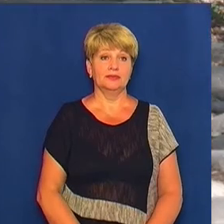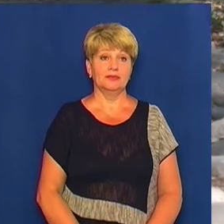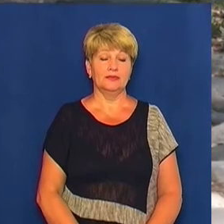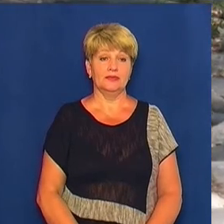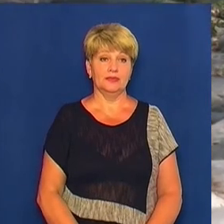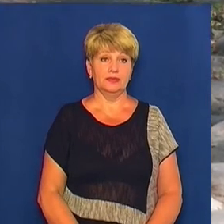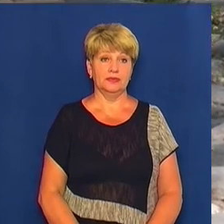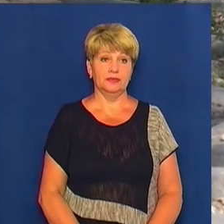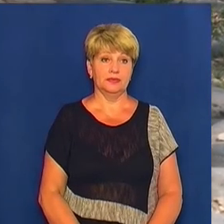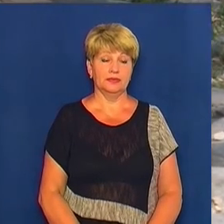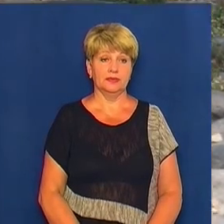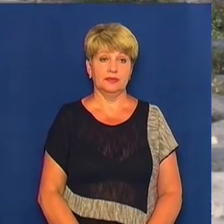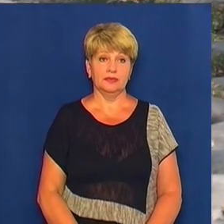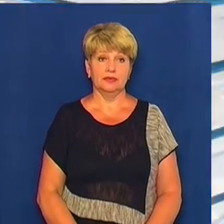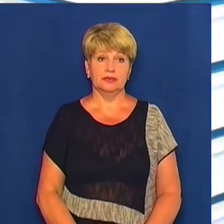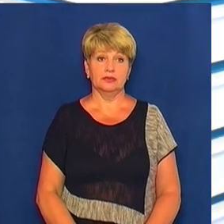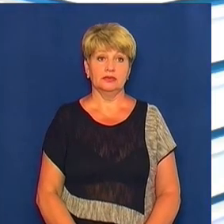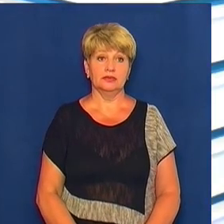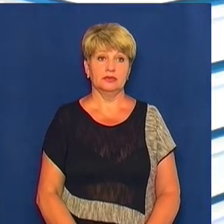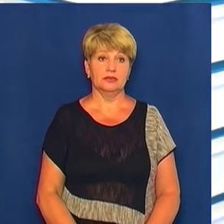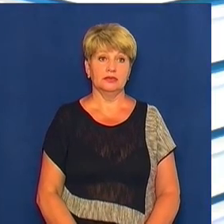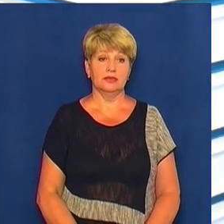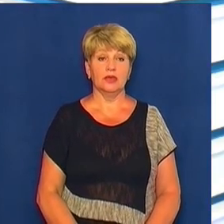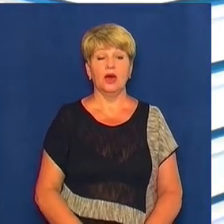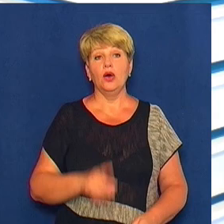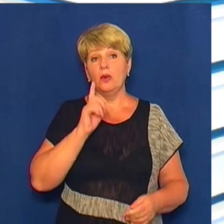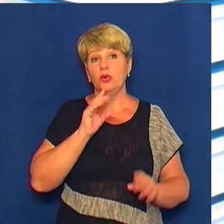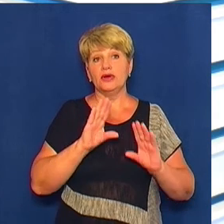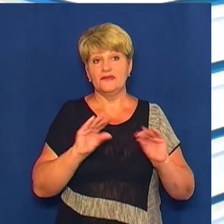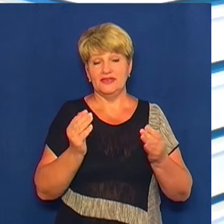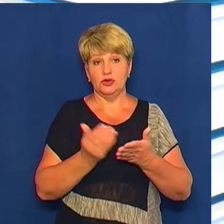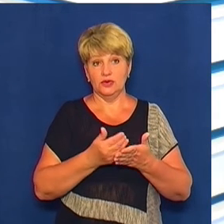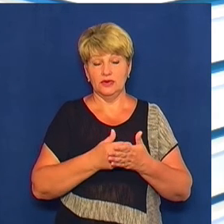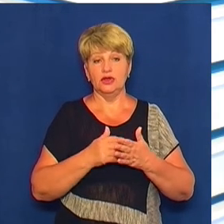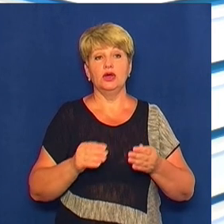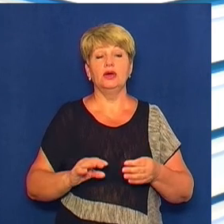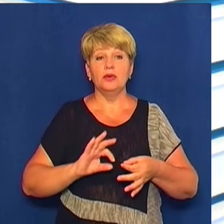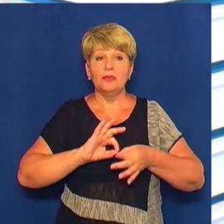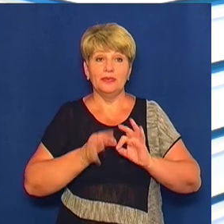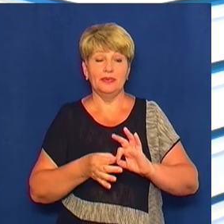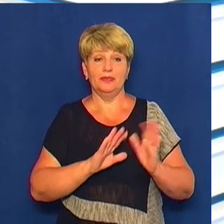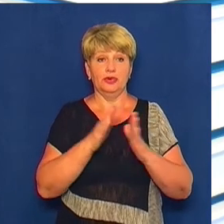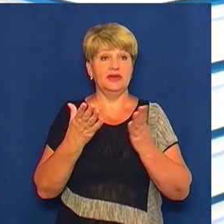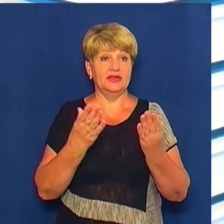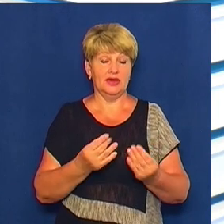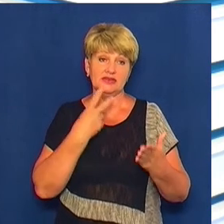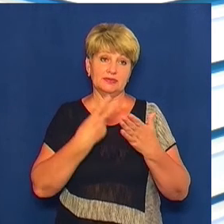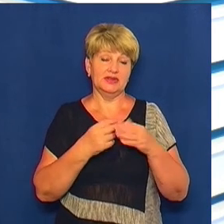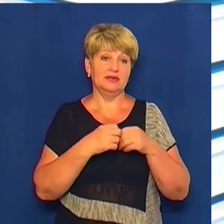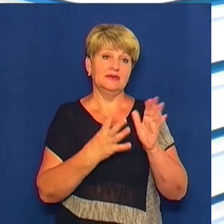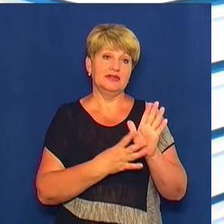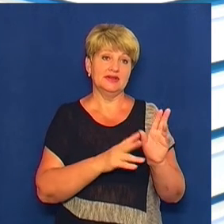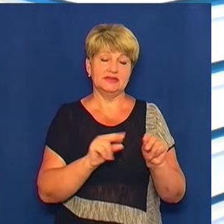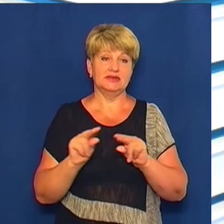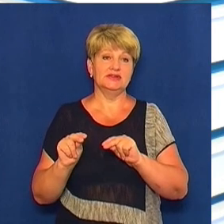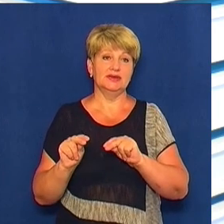Кулик, новини на Суспільному, Черкаси. І на цю годину це всі новини. Докладніше про події дня дивіться випуску у 19